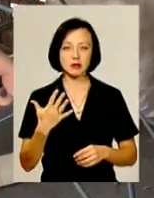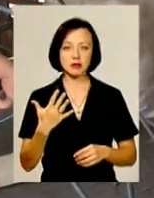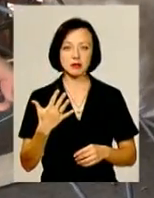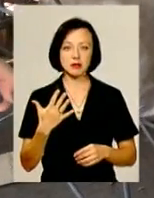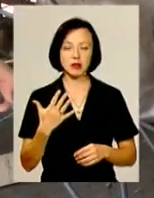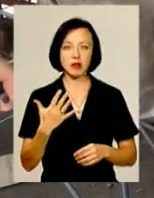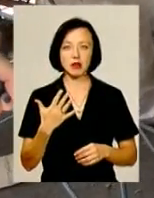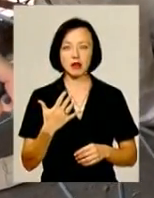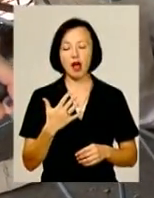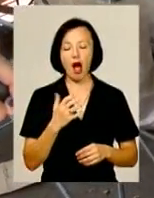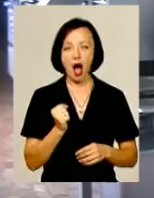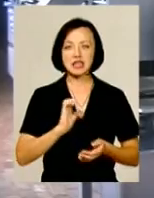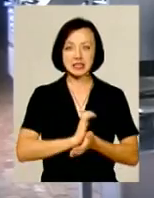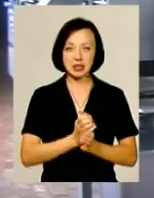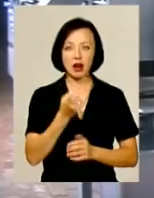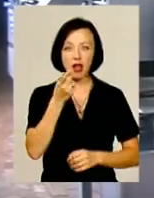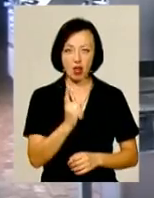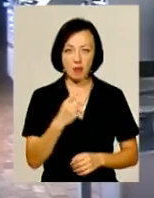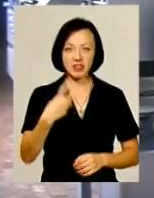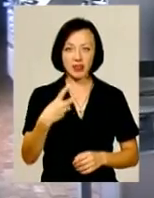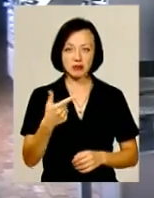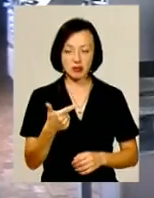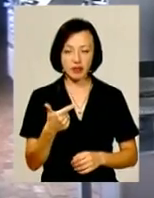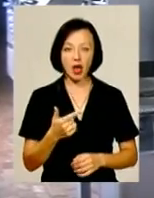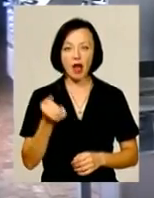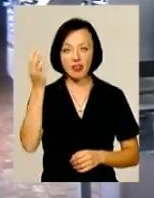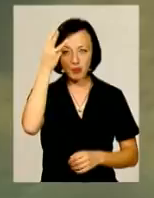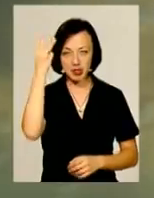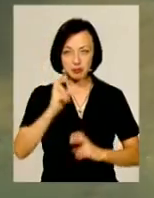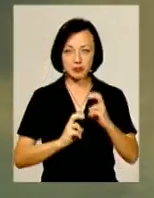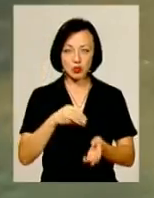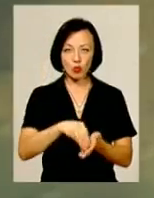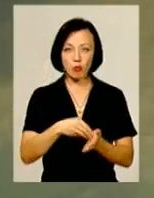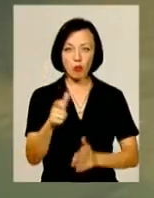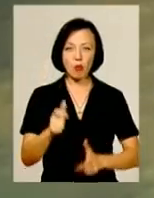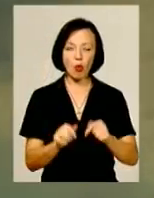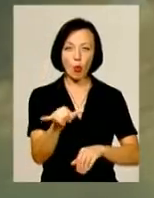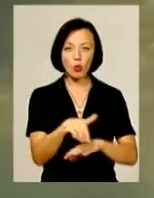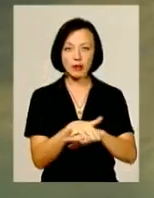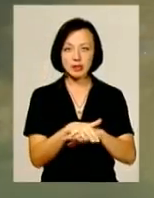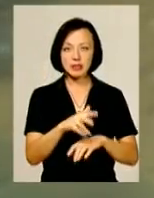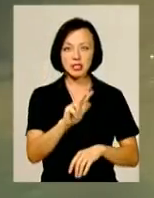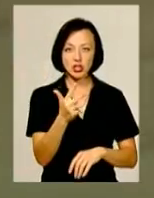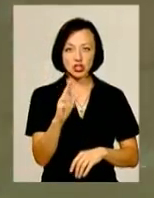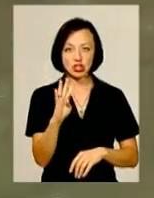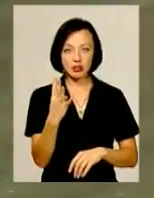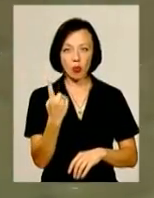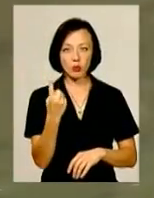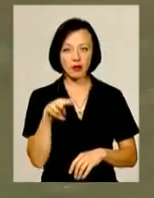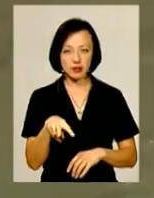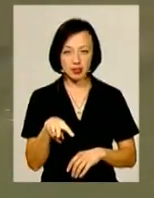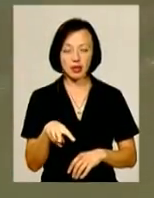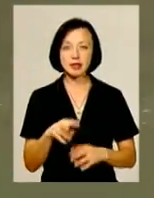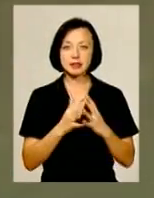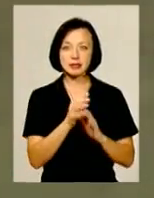кілограм сира. На Хмельниччині нині підприємства закуповують молоко у населення по 3-4 гривні за літр.